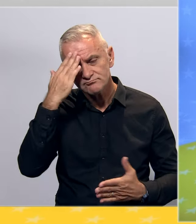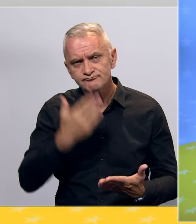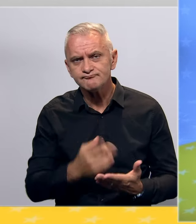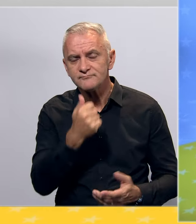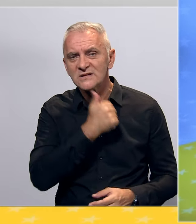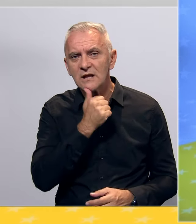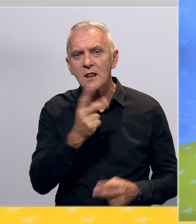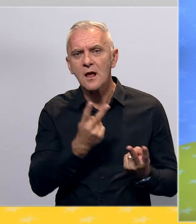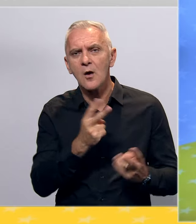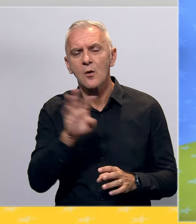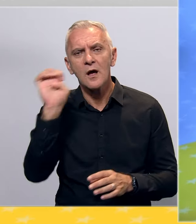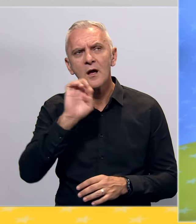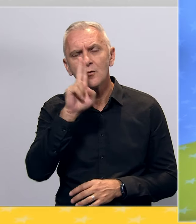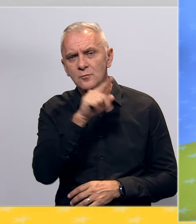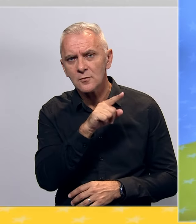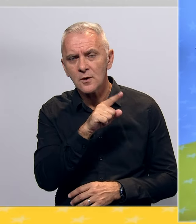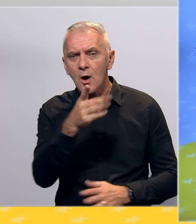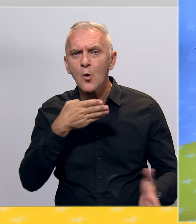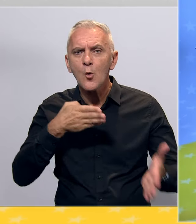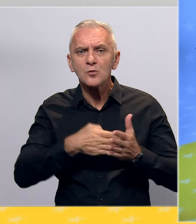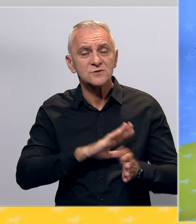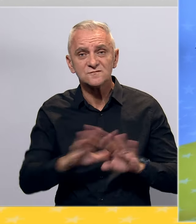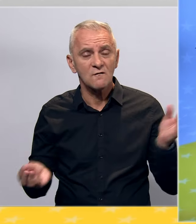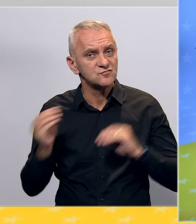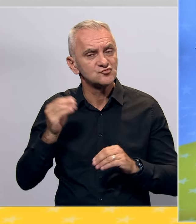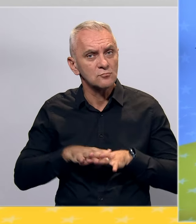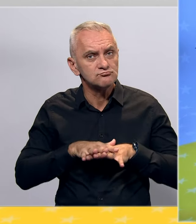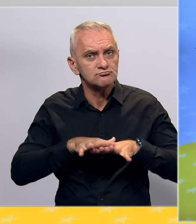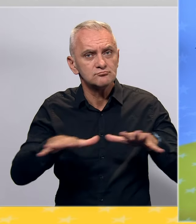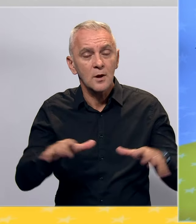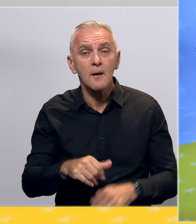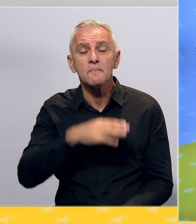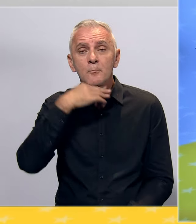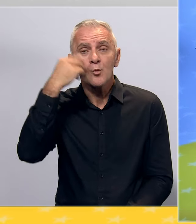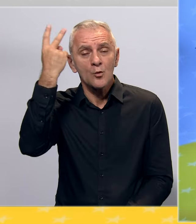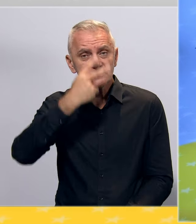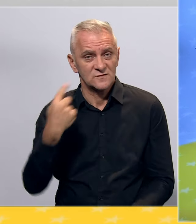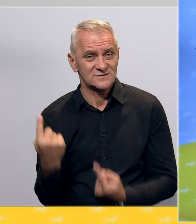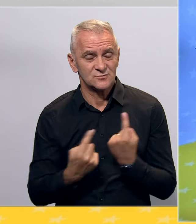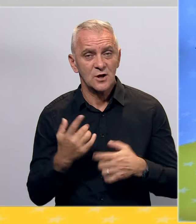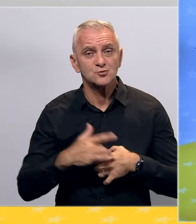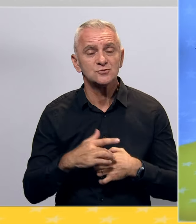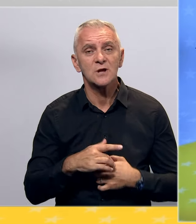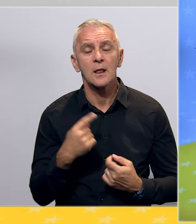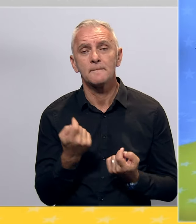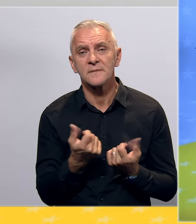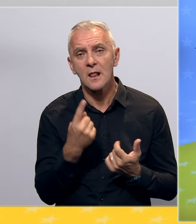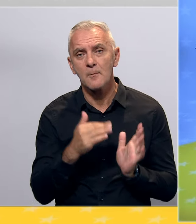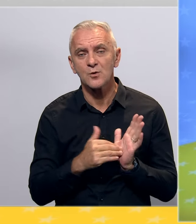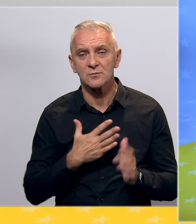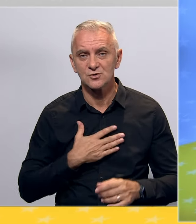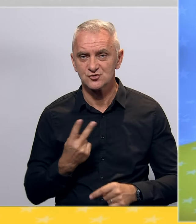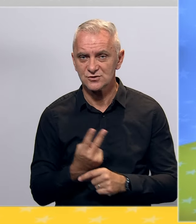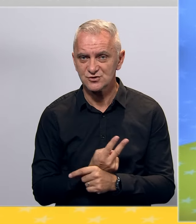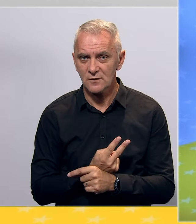zelenih u EU, čijuca je sve više raste, ali uz puno razumijevanje situacije, socijalnih prilika i potreba u našoj zemlji.